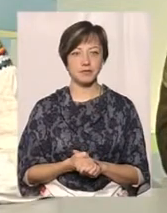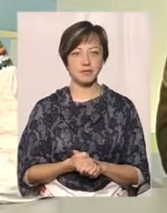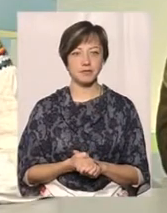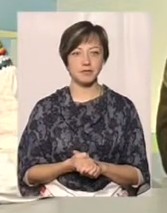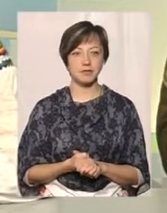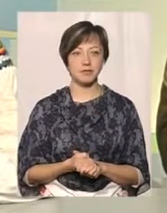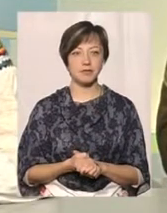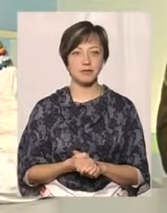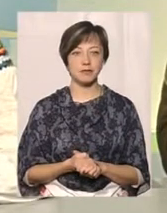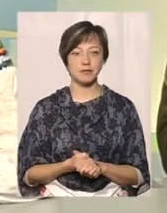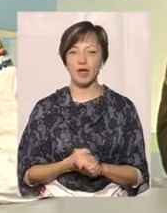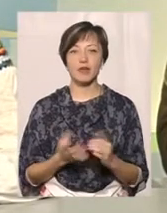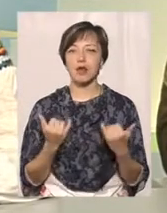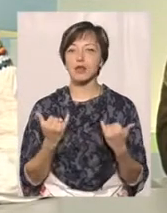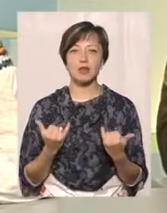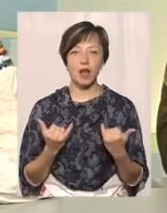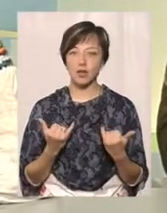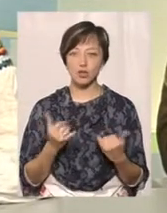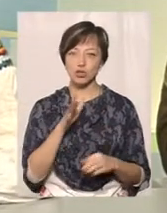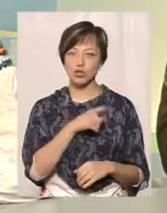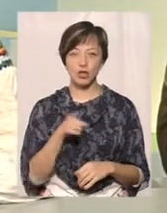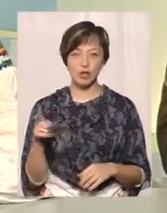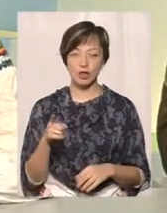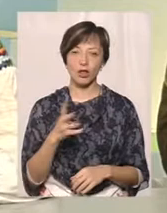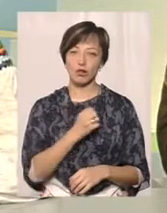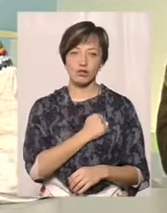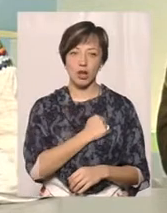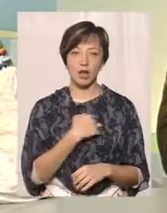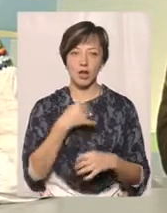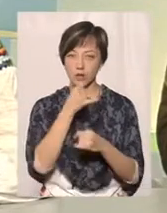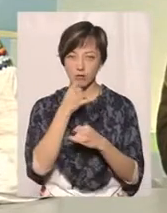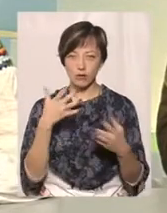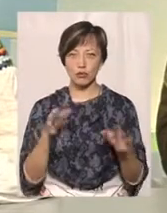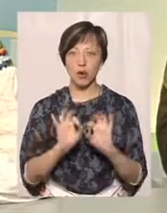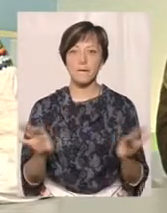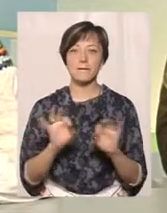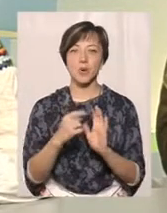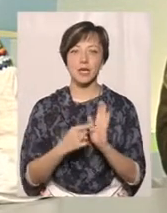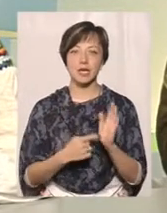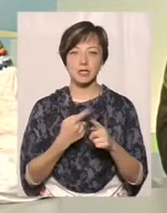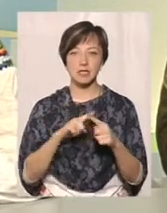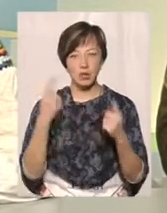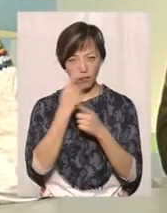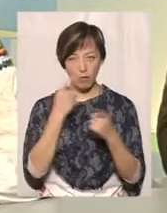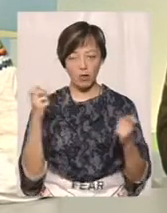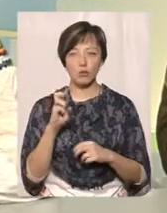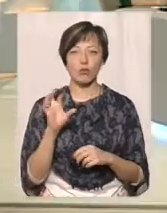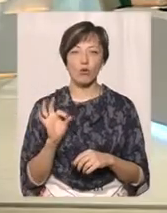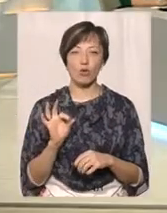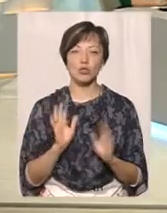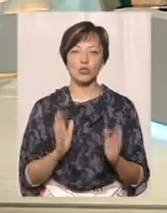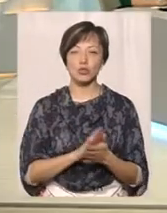Я розумію, що специфіка така, що багато не розкажете. На жаль, я не можу поділитися цією інформацією, тому що